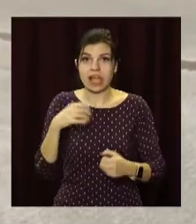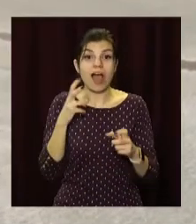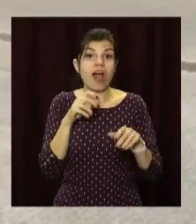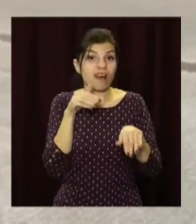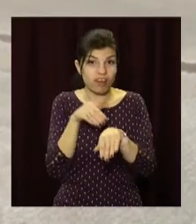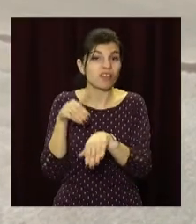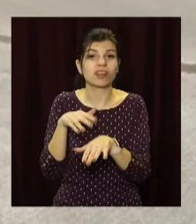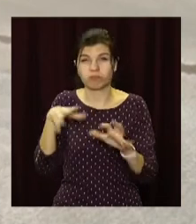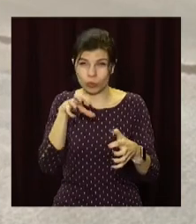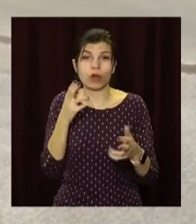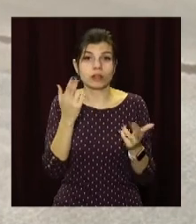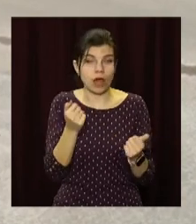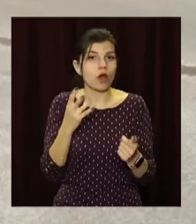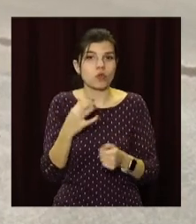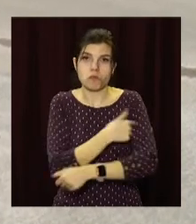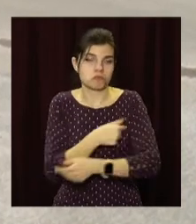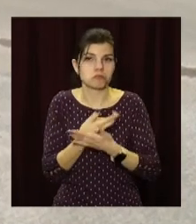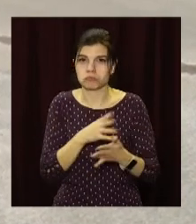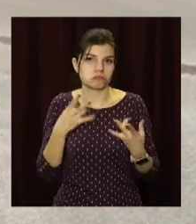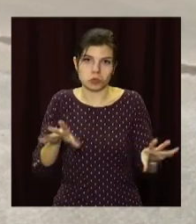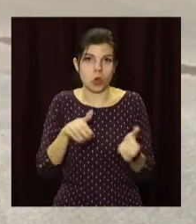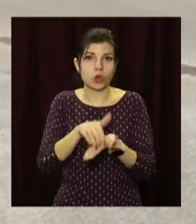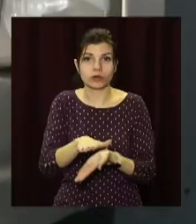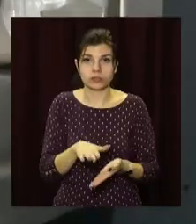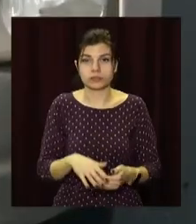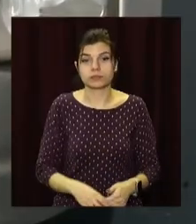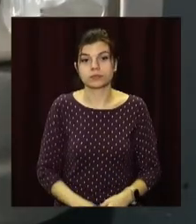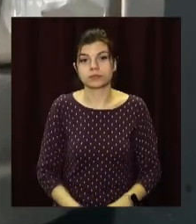аварії відмовилися. Подробиці ДТП з'ясовують.